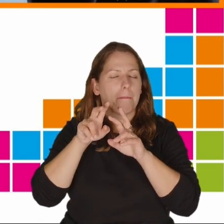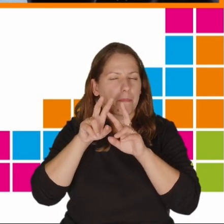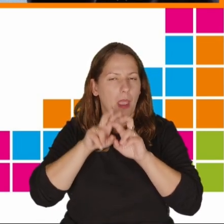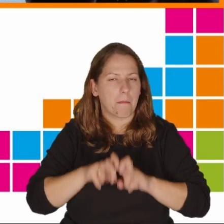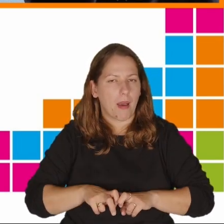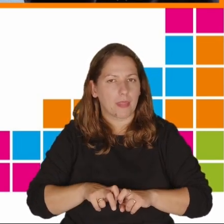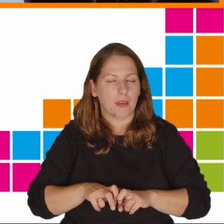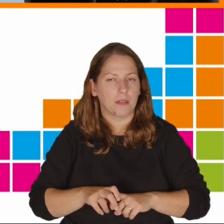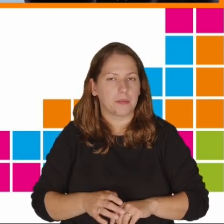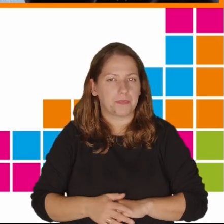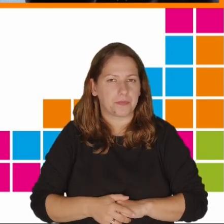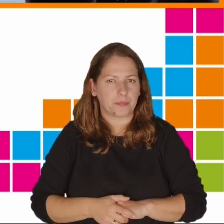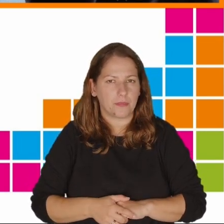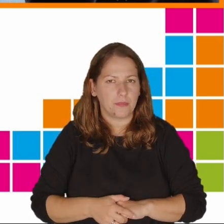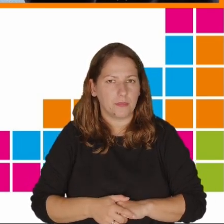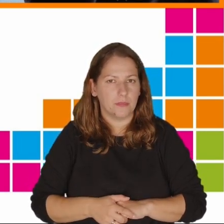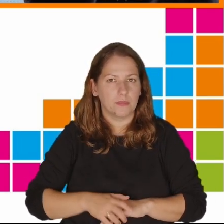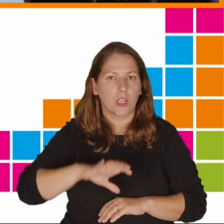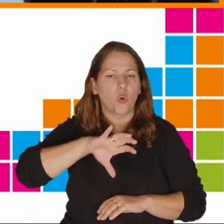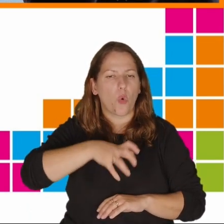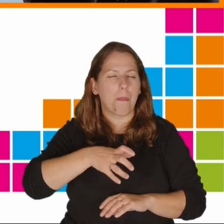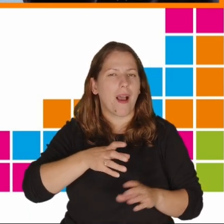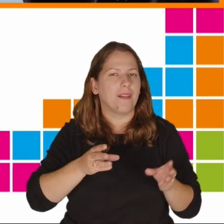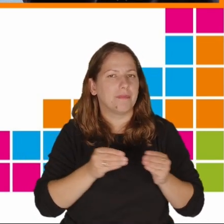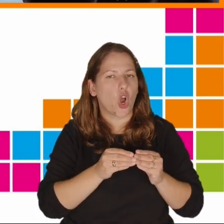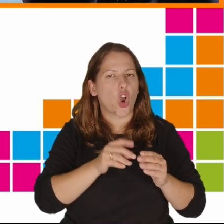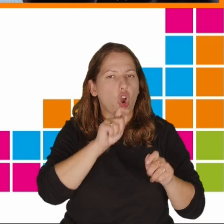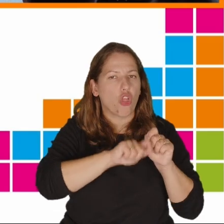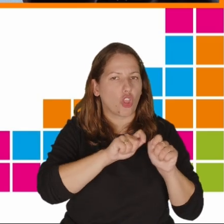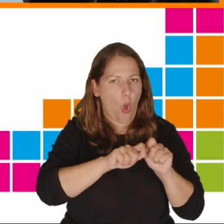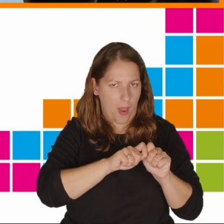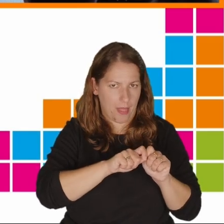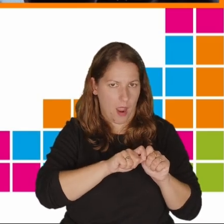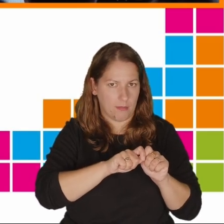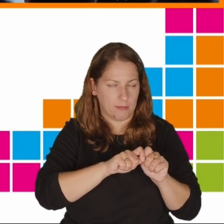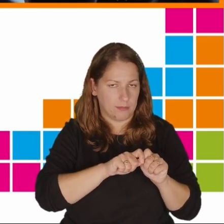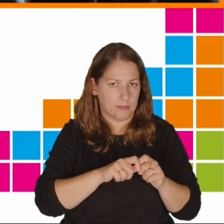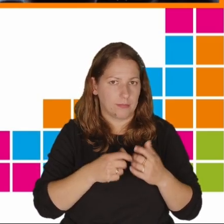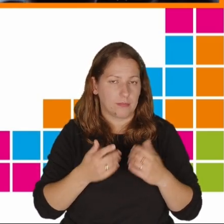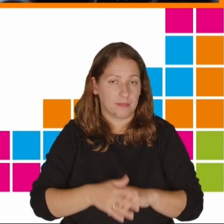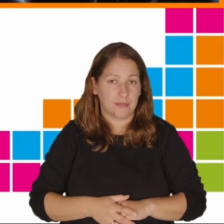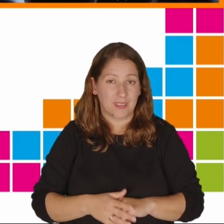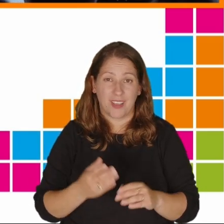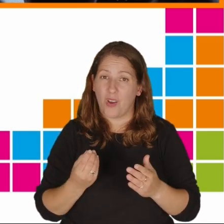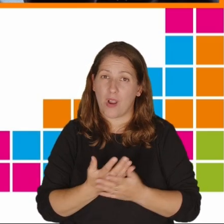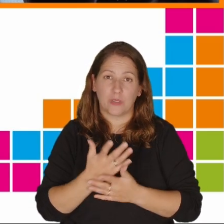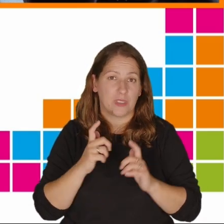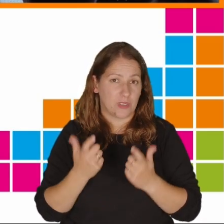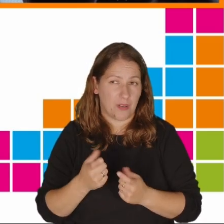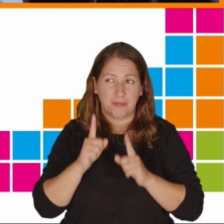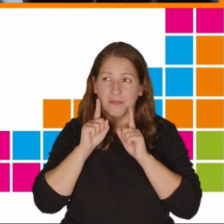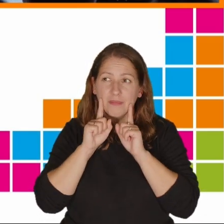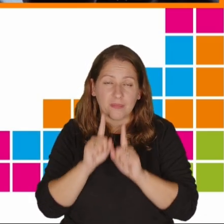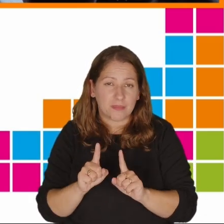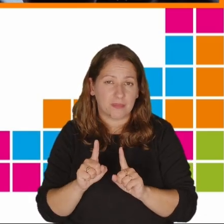z grupą kontrolną badań, tak, wobec czego okazuje się, że tak